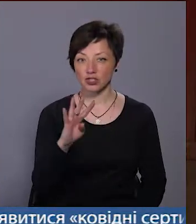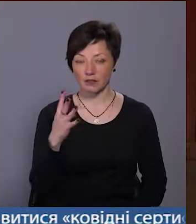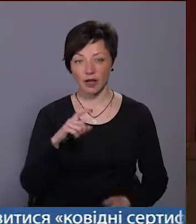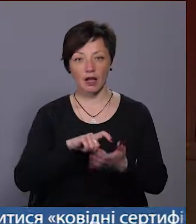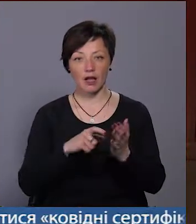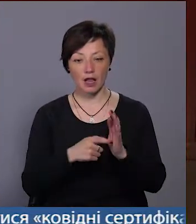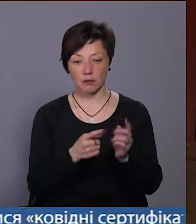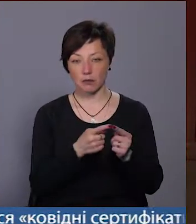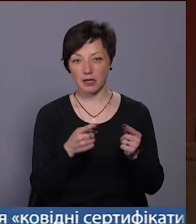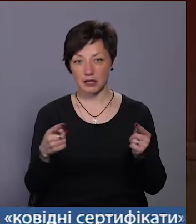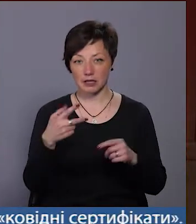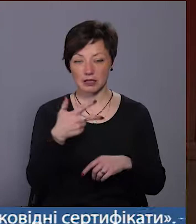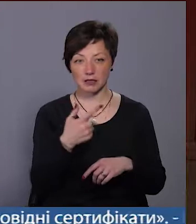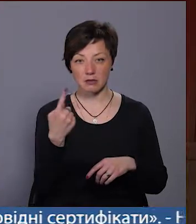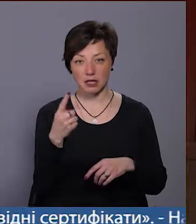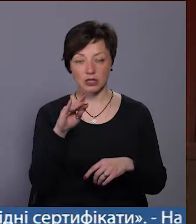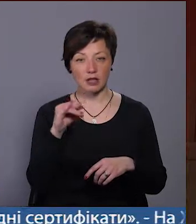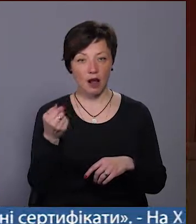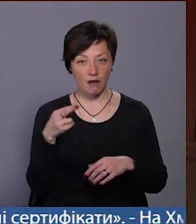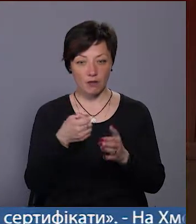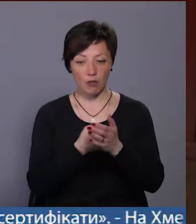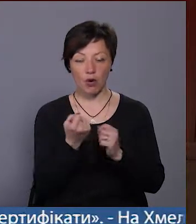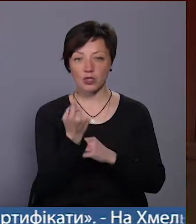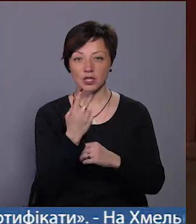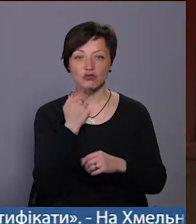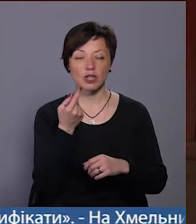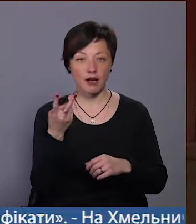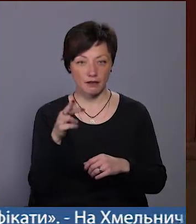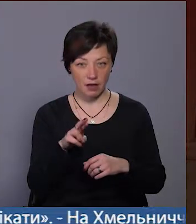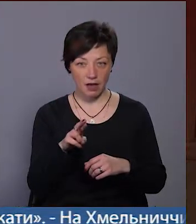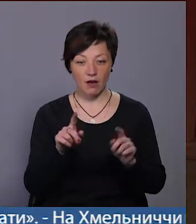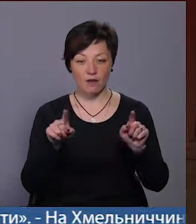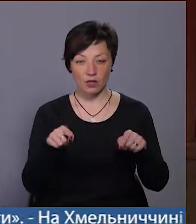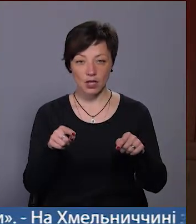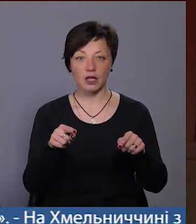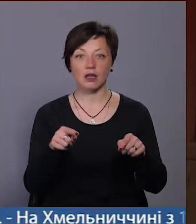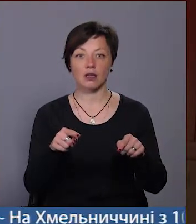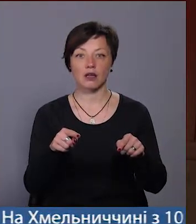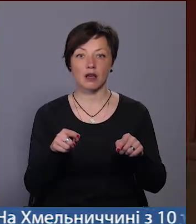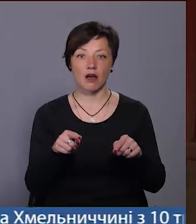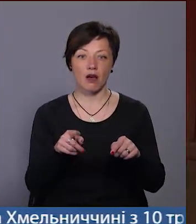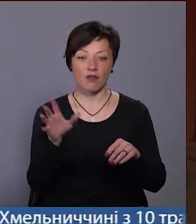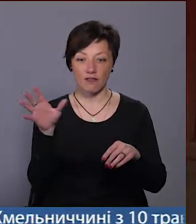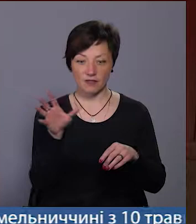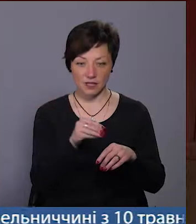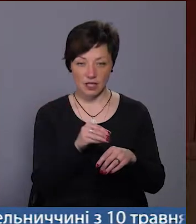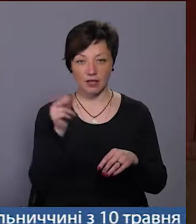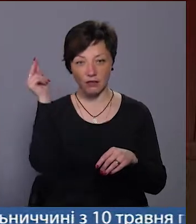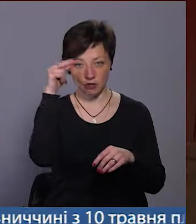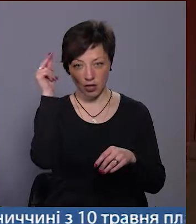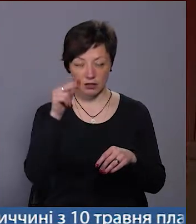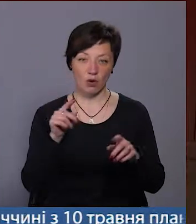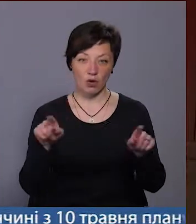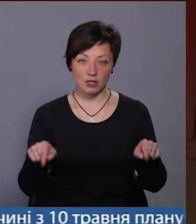оцей період з 31 травня по 11 червня, оскільки вони очно навчалися весь квітень, організувати